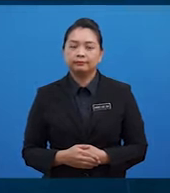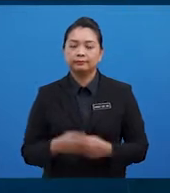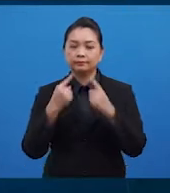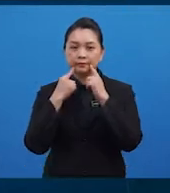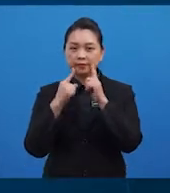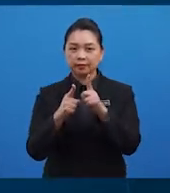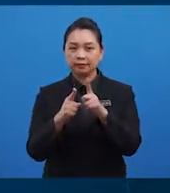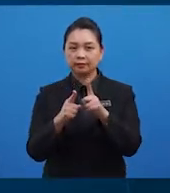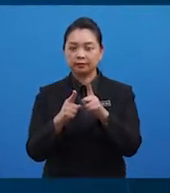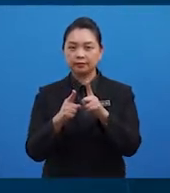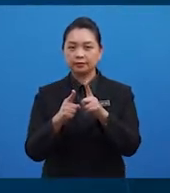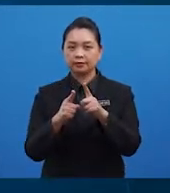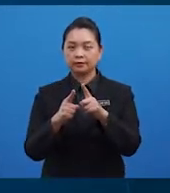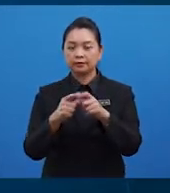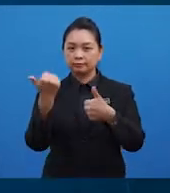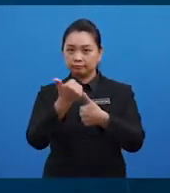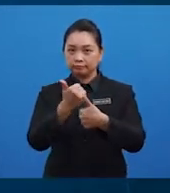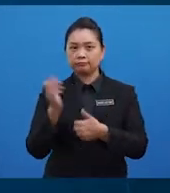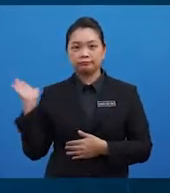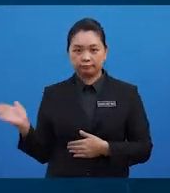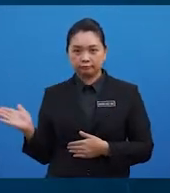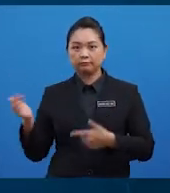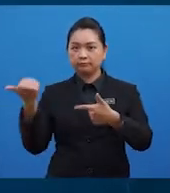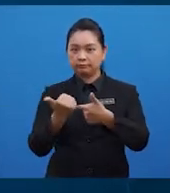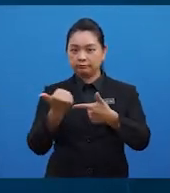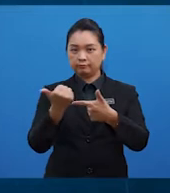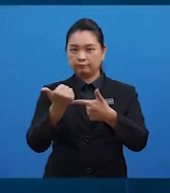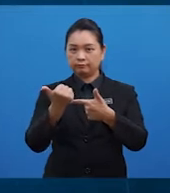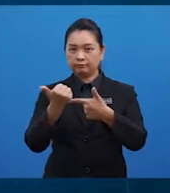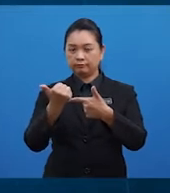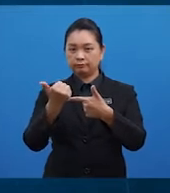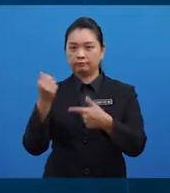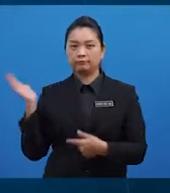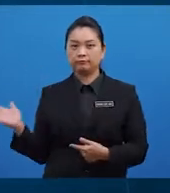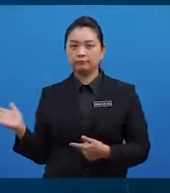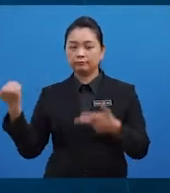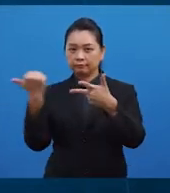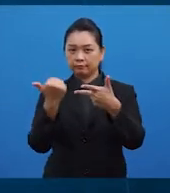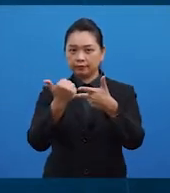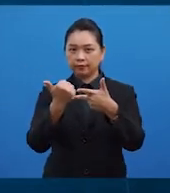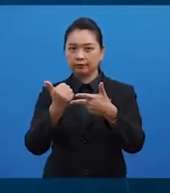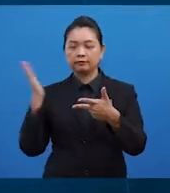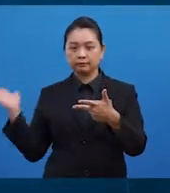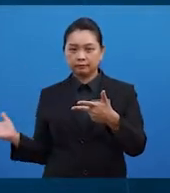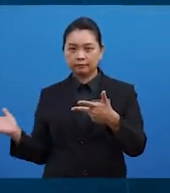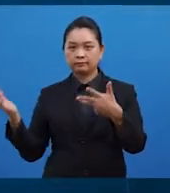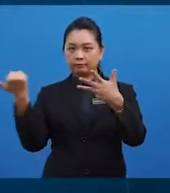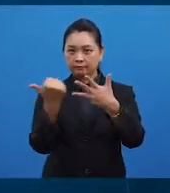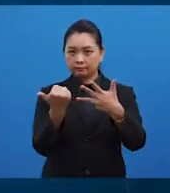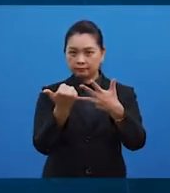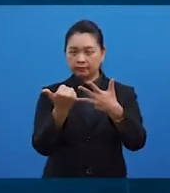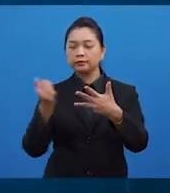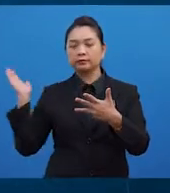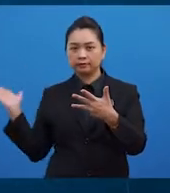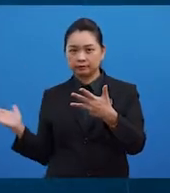Jawapannya, aras satu, karbohidrat, aras dua, vitamin dan mineral, aras tiga, protein